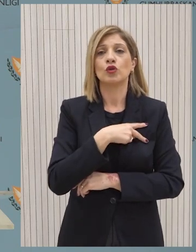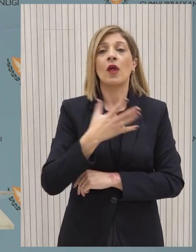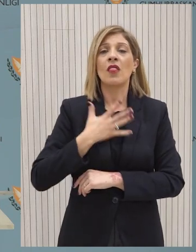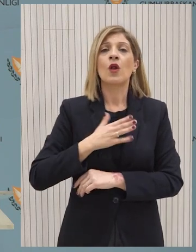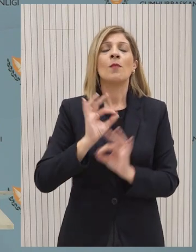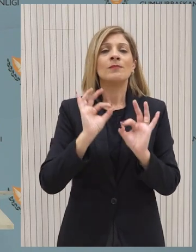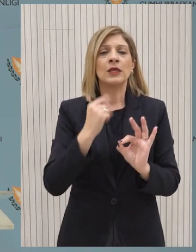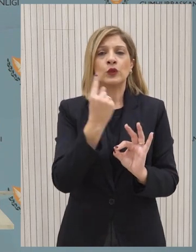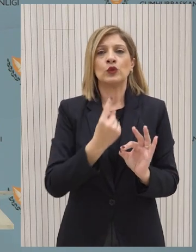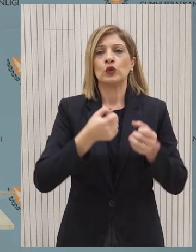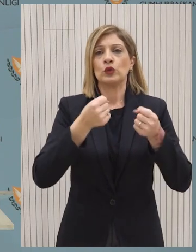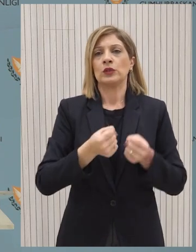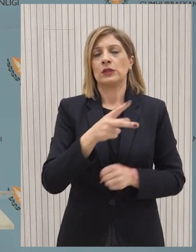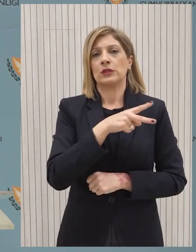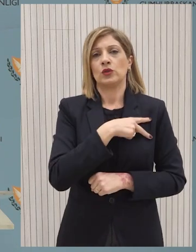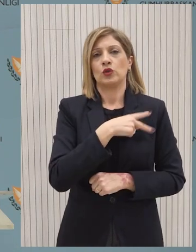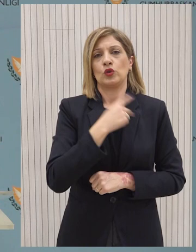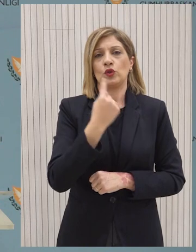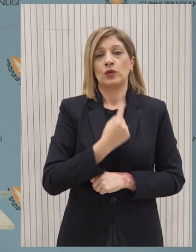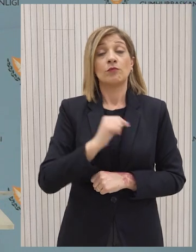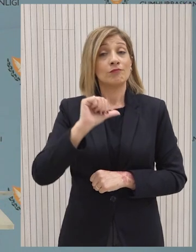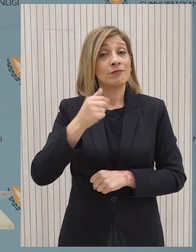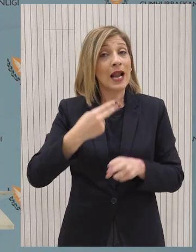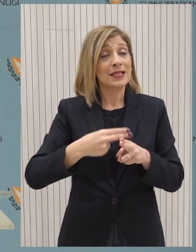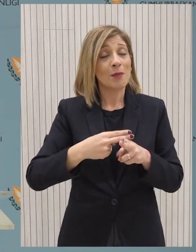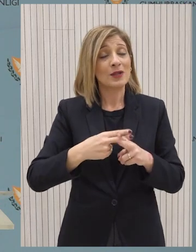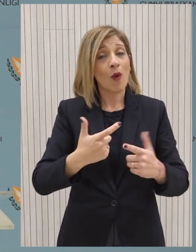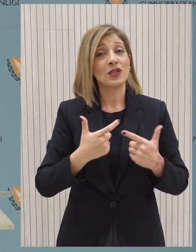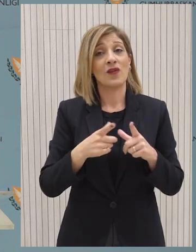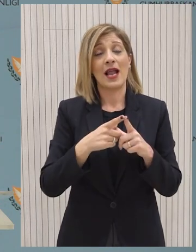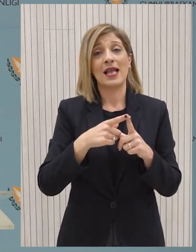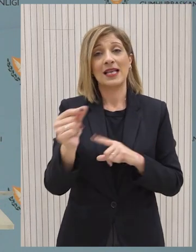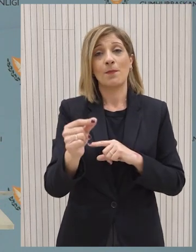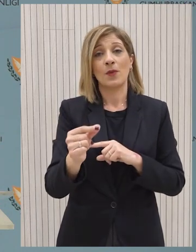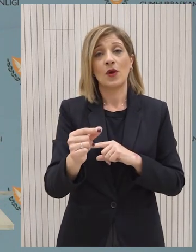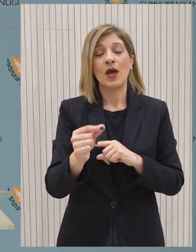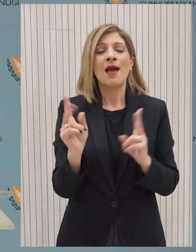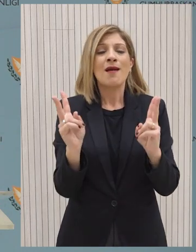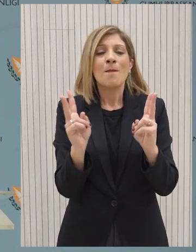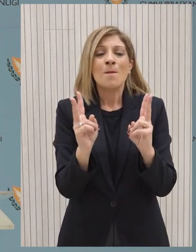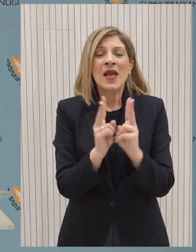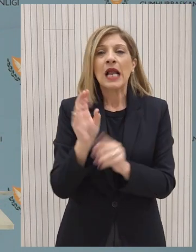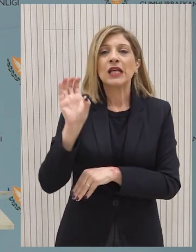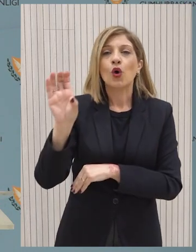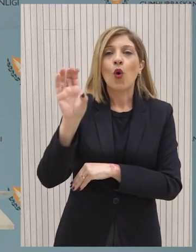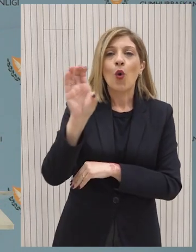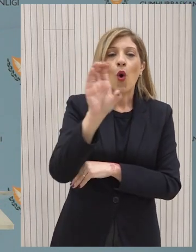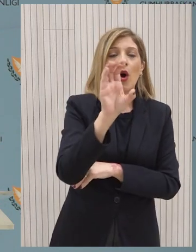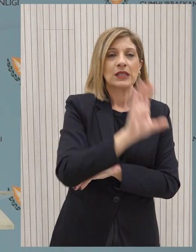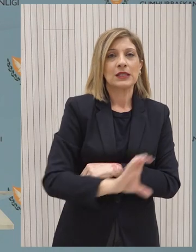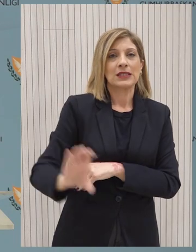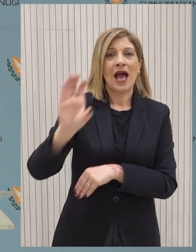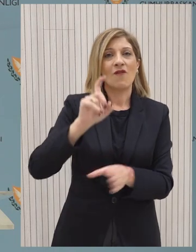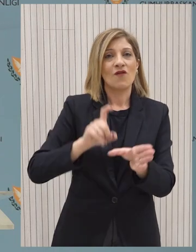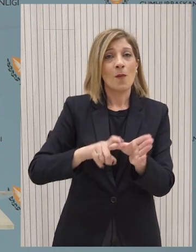επικοτομητική στάση. Νομμένου βεβαίως ότι υπάρχουν κάποιες ασφαλιστικές δικλείδες που ειδικά για τα μικρά κράτη-μέλη της Ευρωπαϊκής Ένωσης θα μπορέσουν